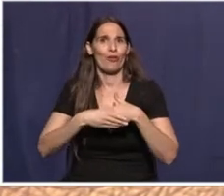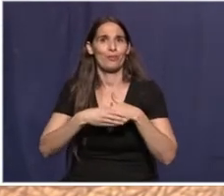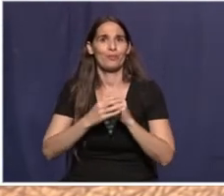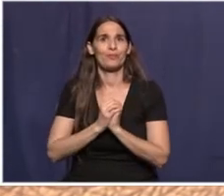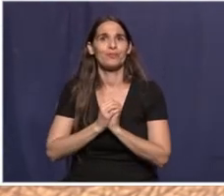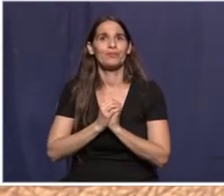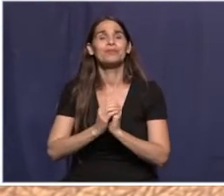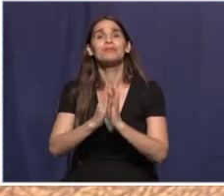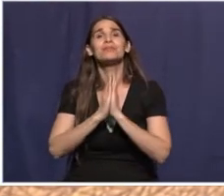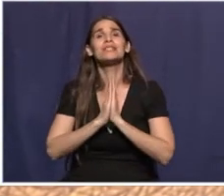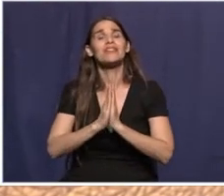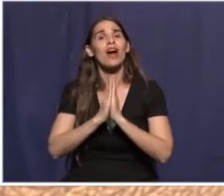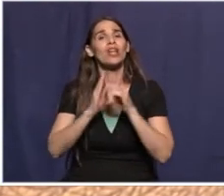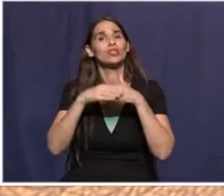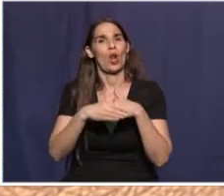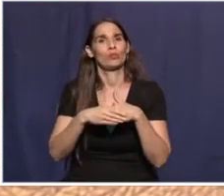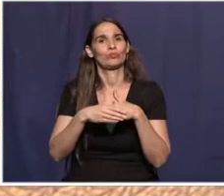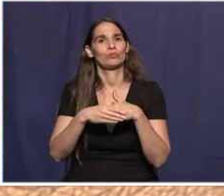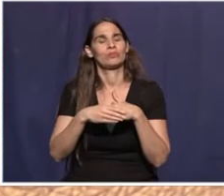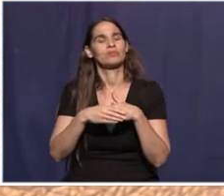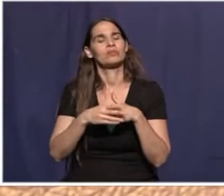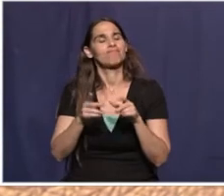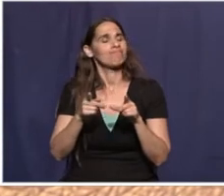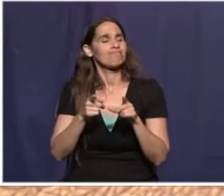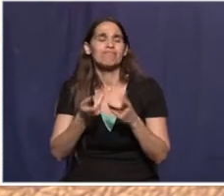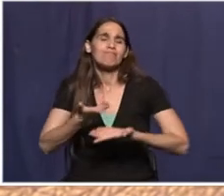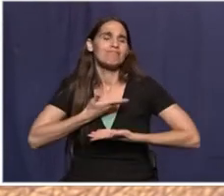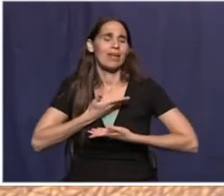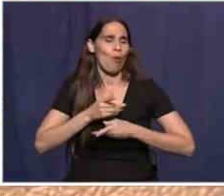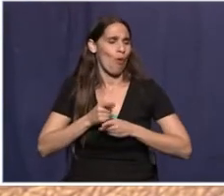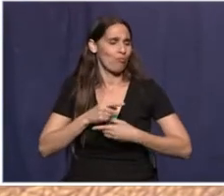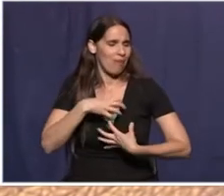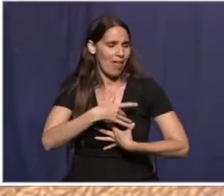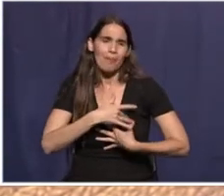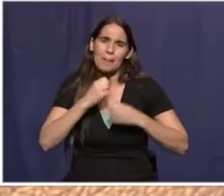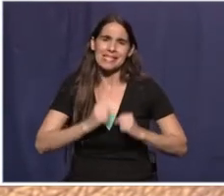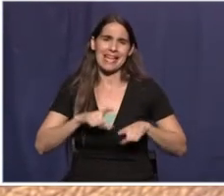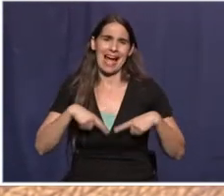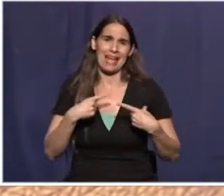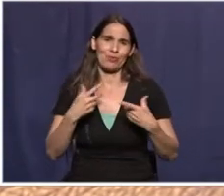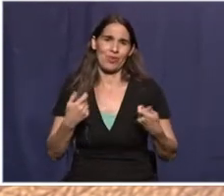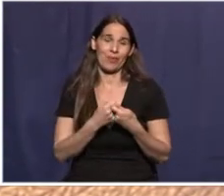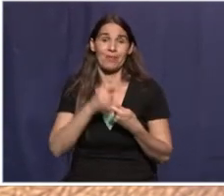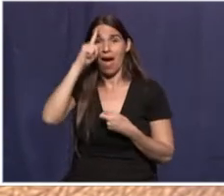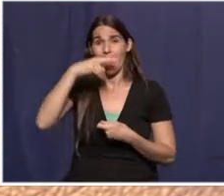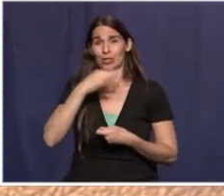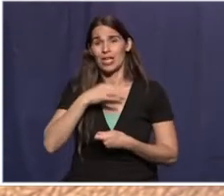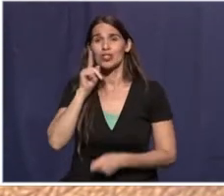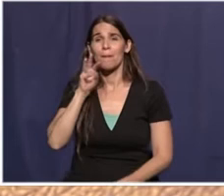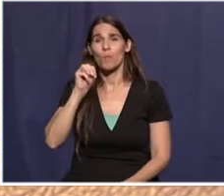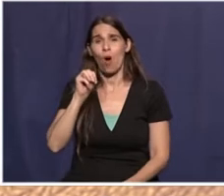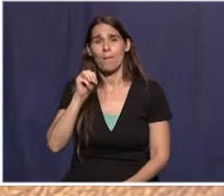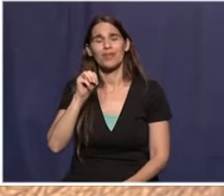בתקווה לשלום, וזה השאיר לי בלב בסיס חיים משותפים. לאבא קוראים מוחמד. עוד דוגמה